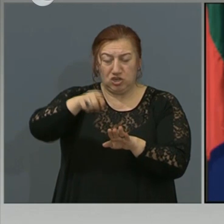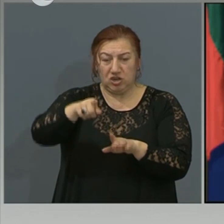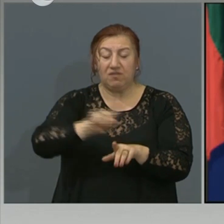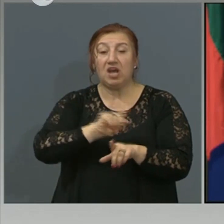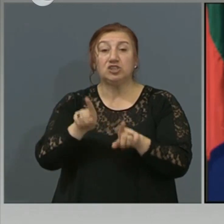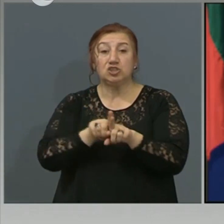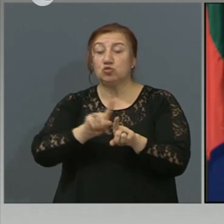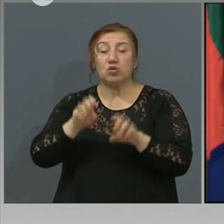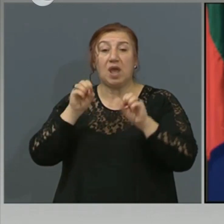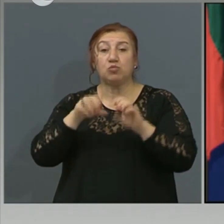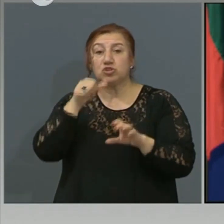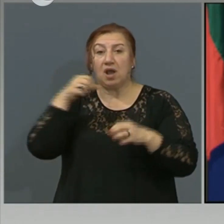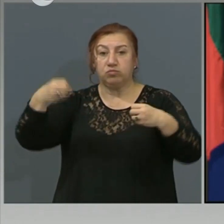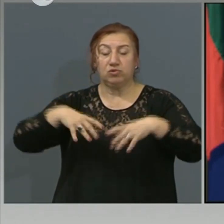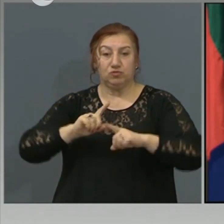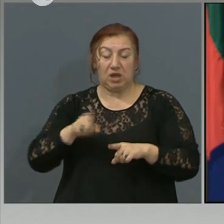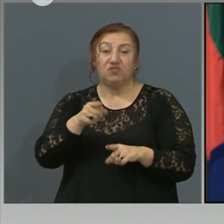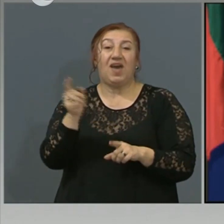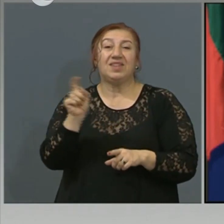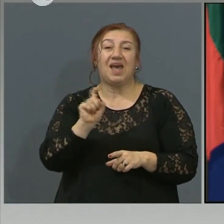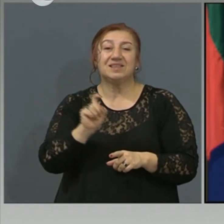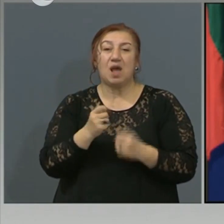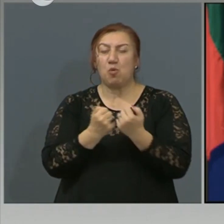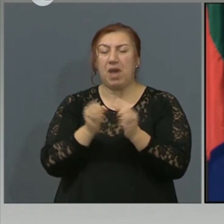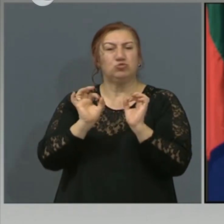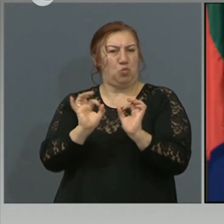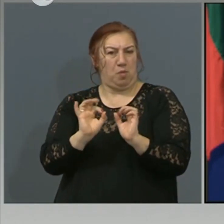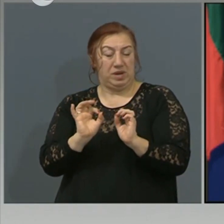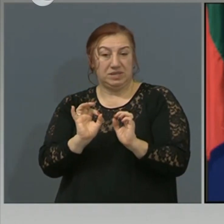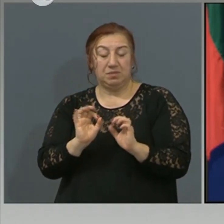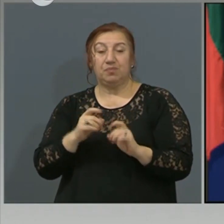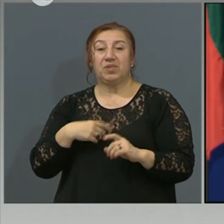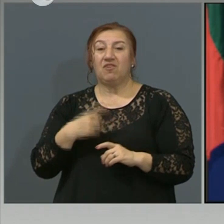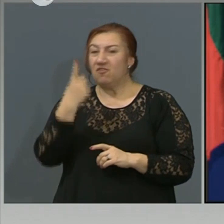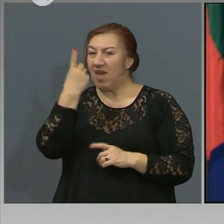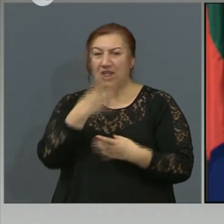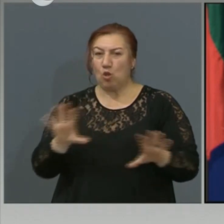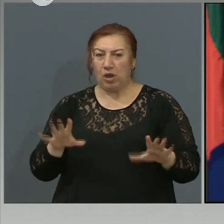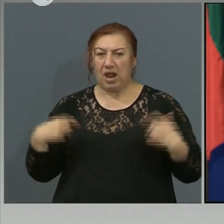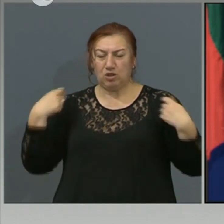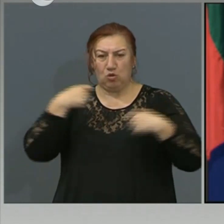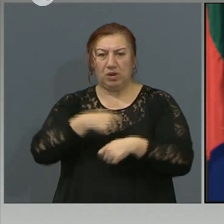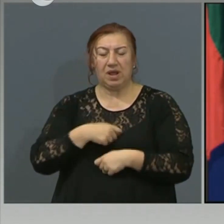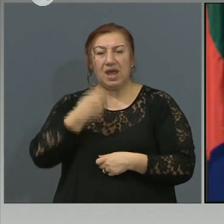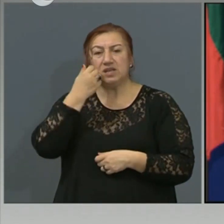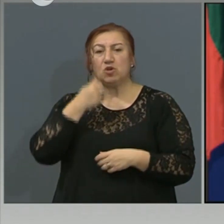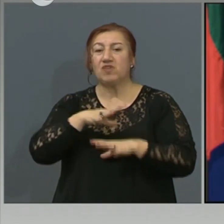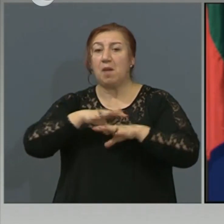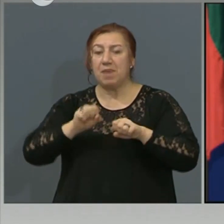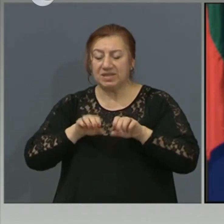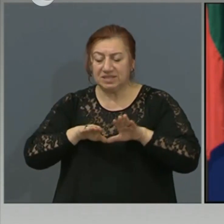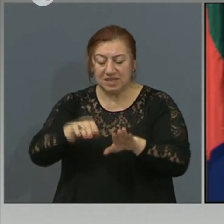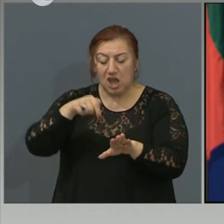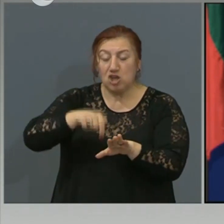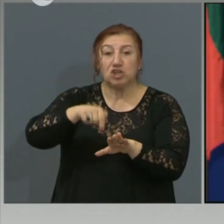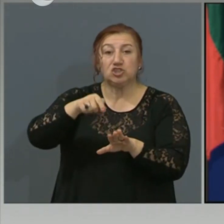на такива облекла. Всъщност в еднократните облекла се използват безшевни методики, но те